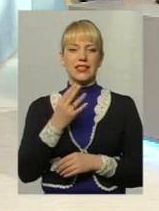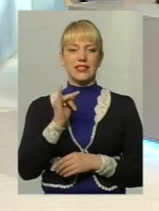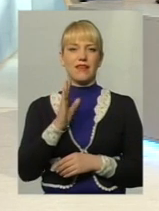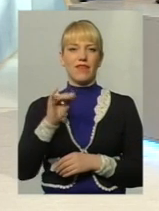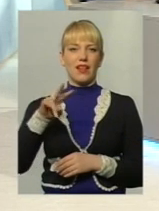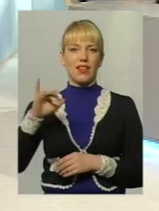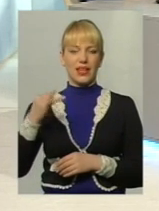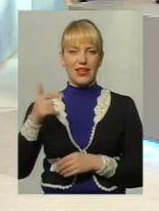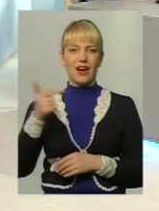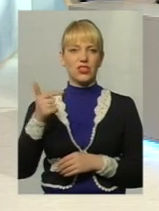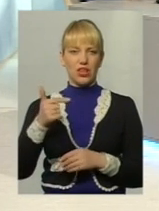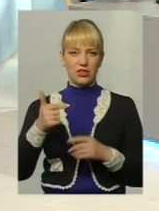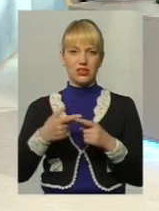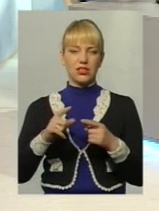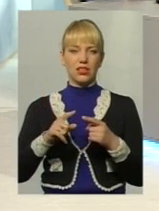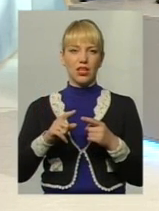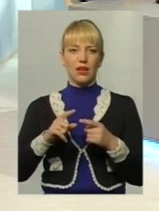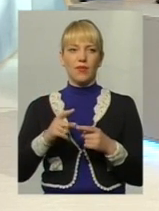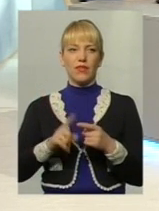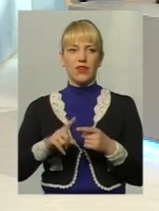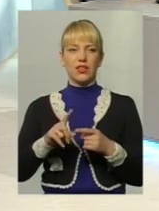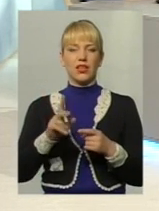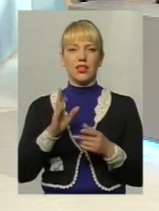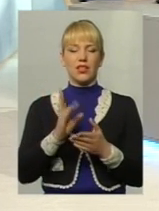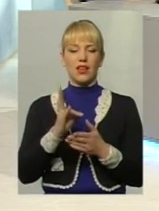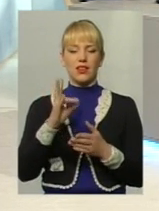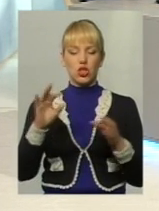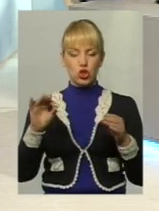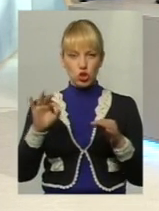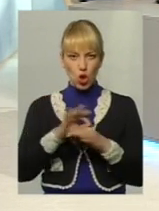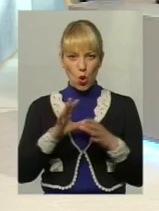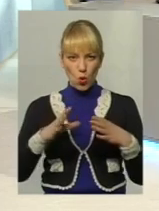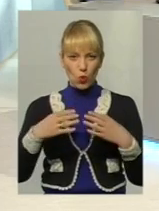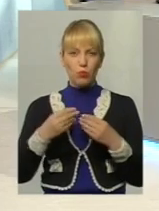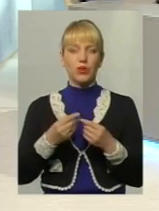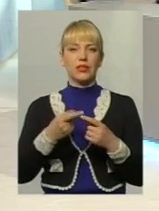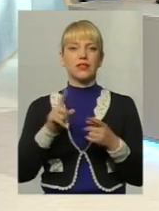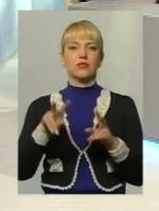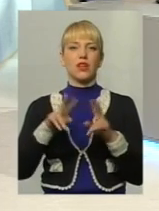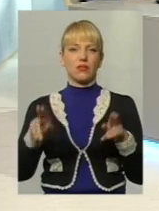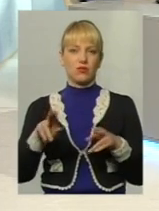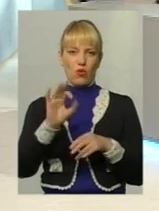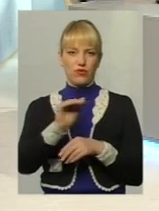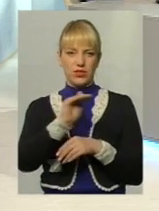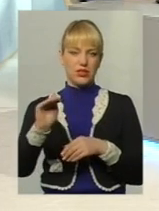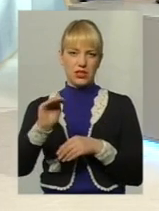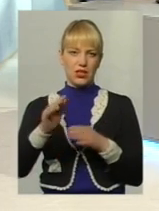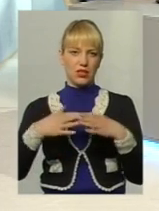є на рівні з шлюбом, який уклали офіційно